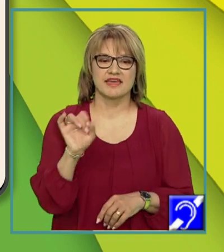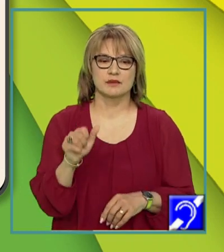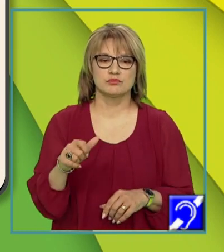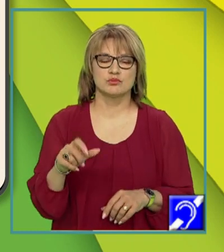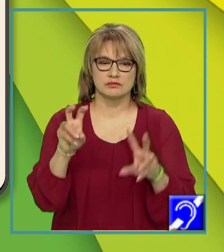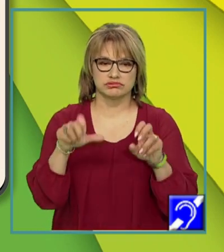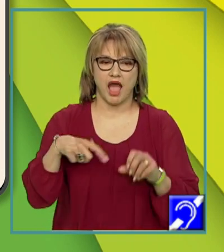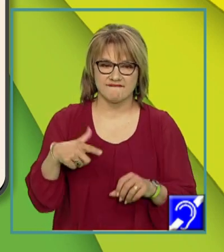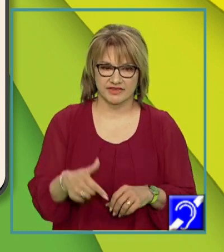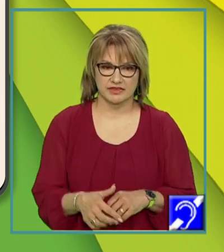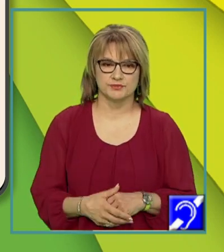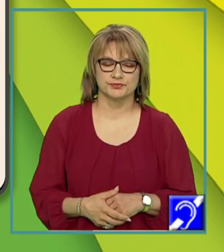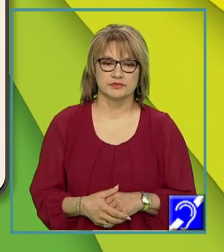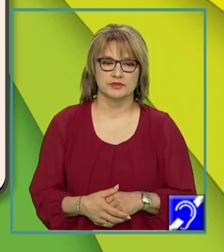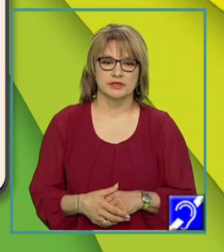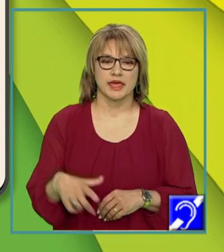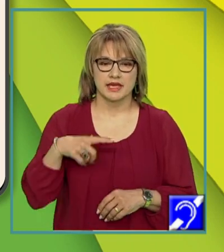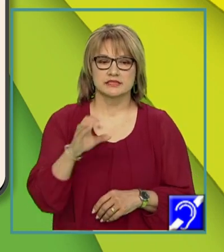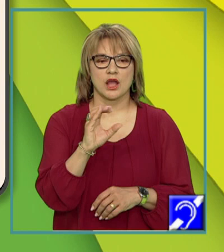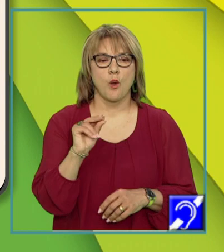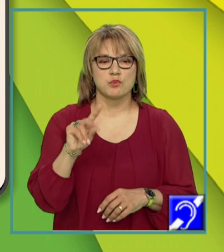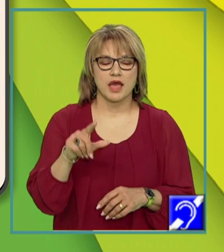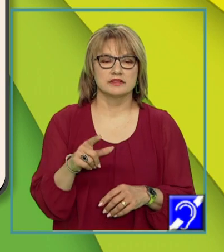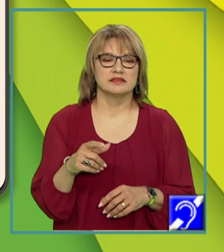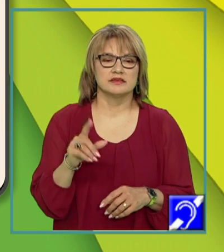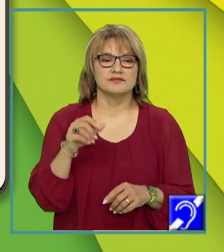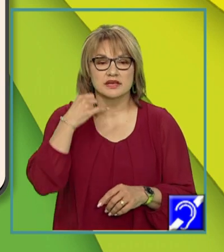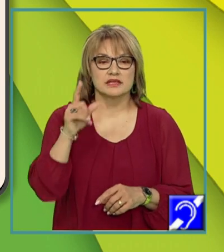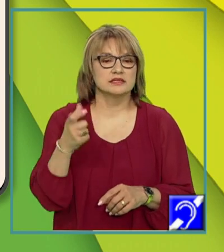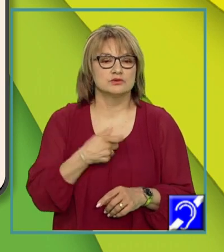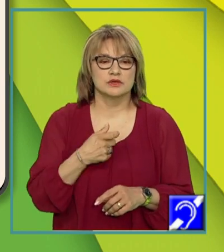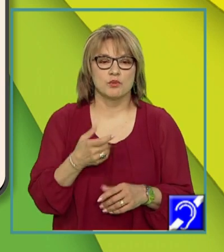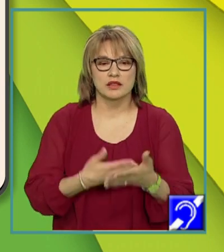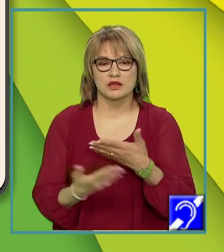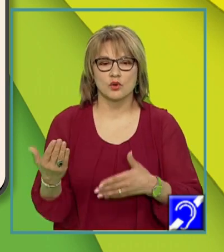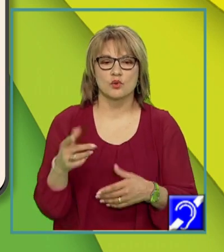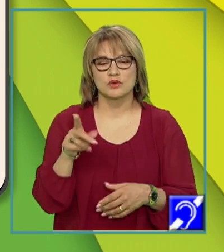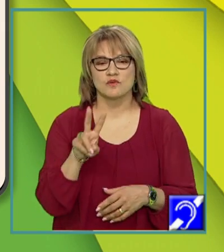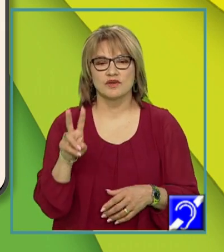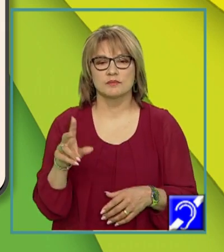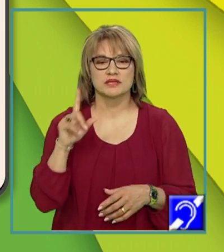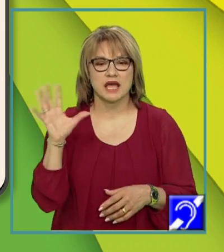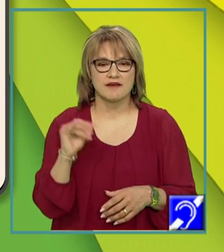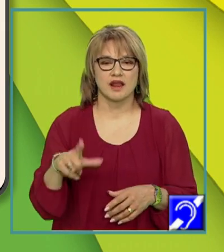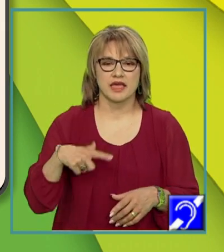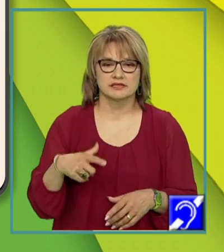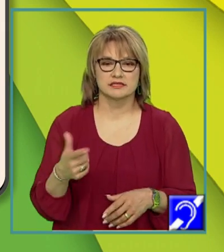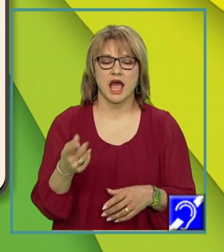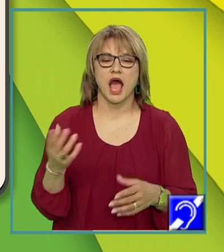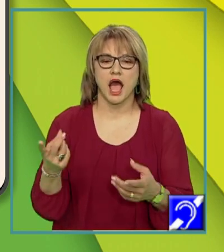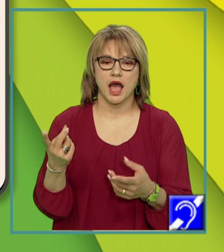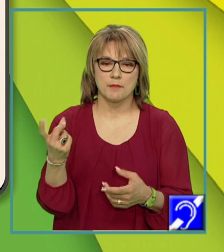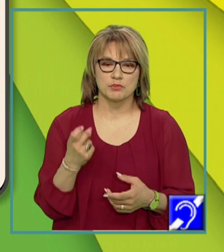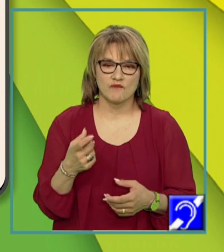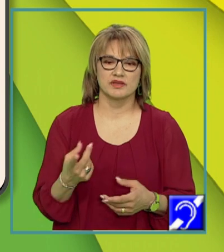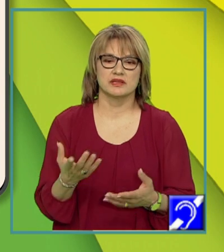este copulativ când nu se poate înlocui cu verbele a se afla, a exista, a proveni,